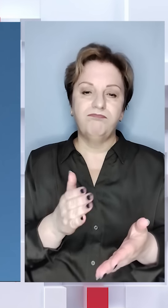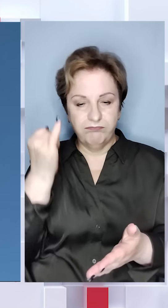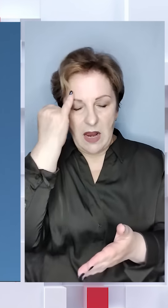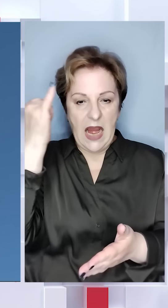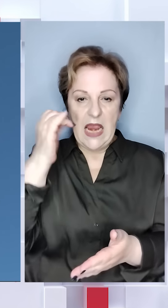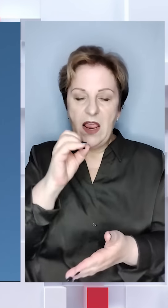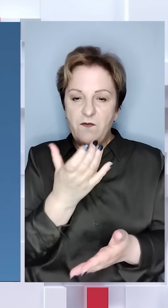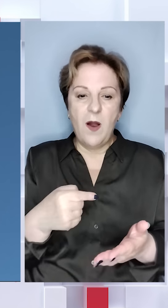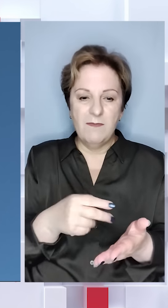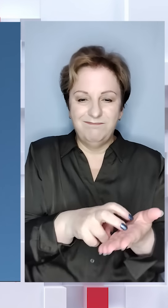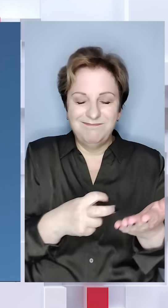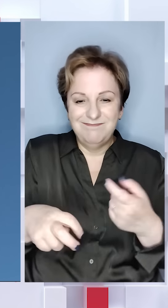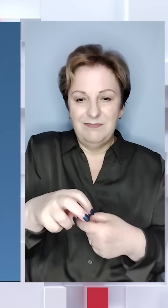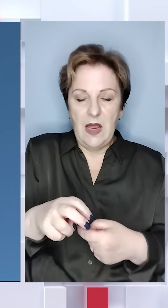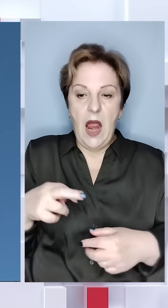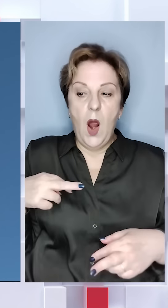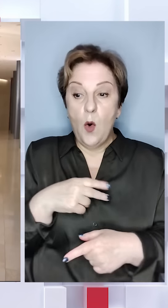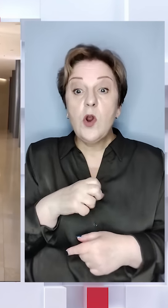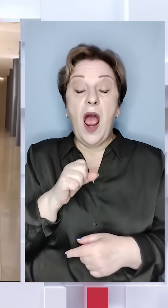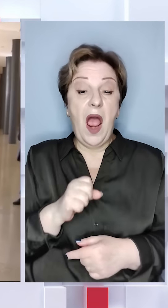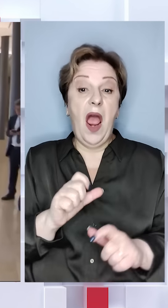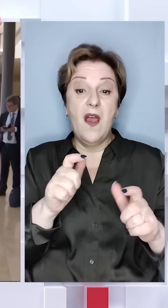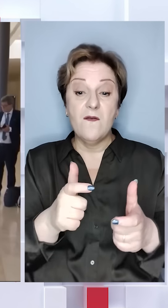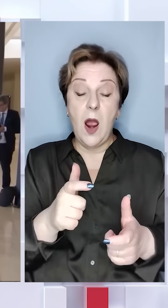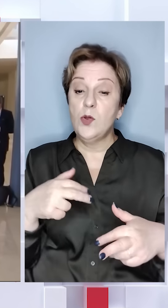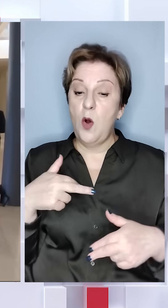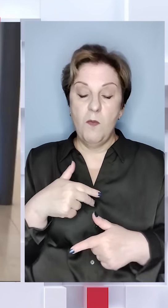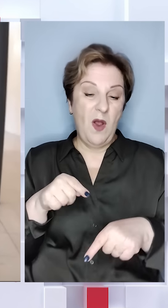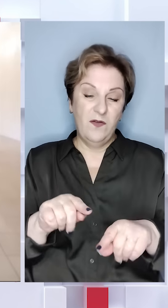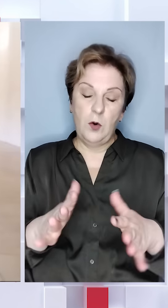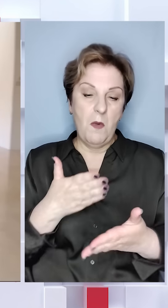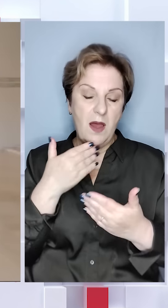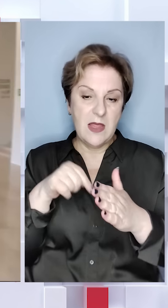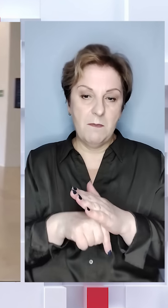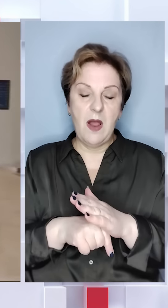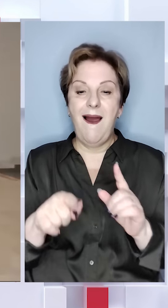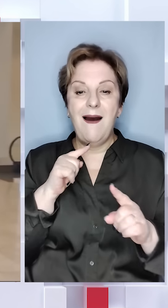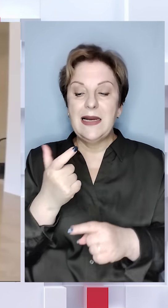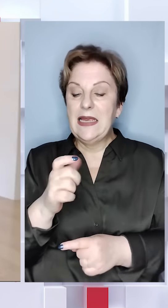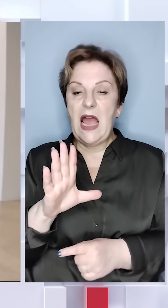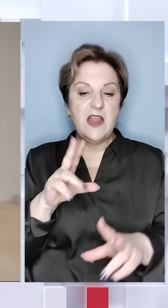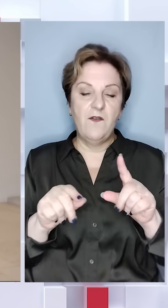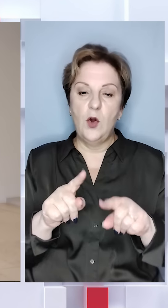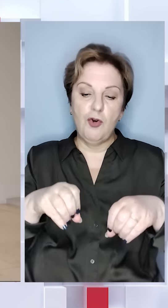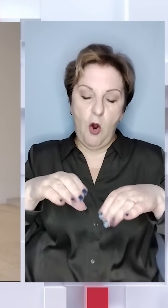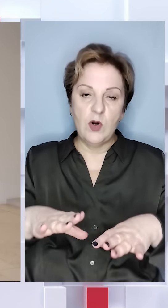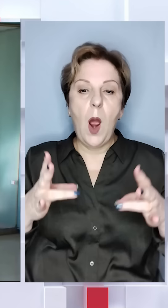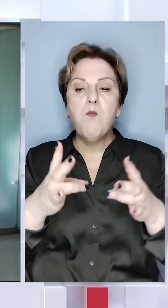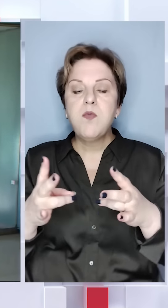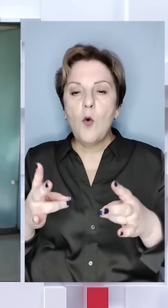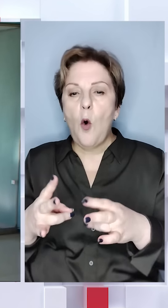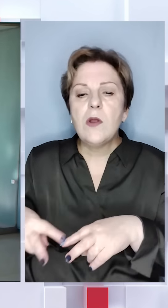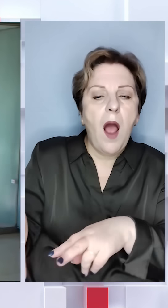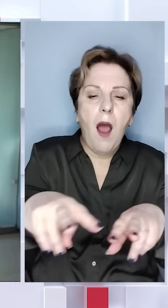Єврокомісії піти в обхід Угорщини. А вето Будапешта у цьому випадку не має значення. Рада ЄС не вважає, що рішення